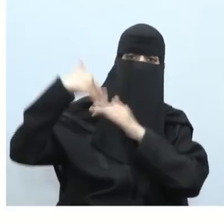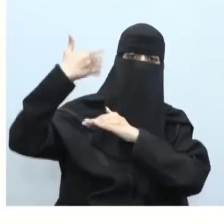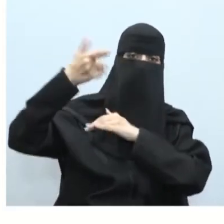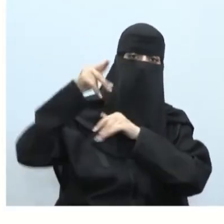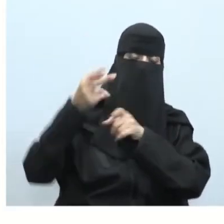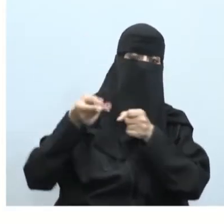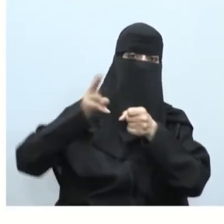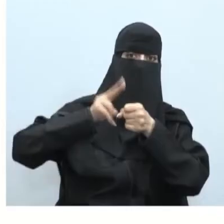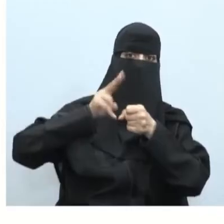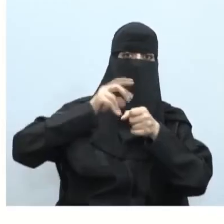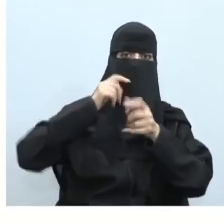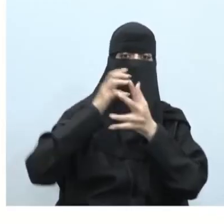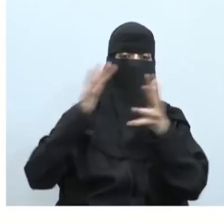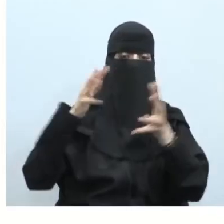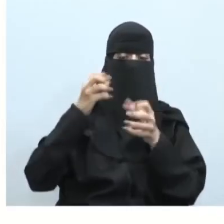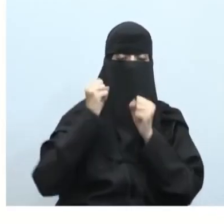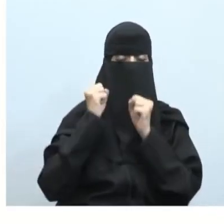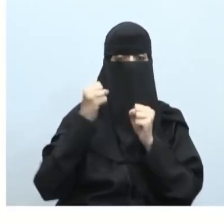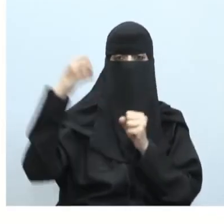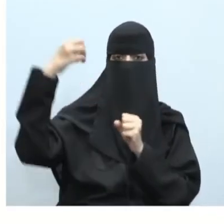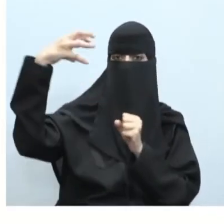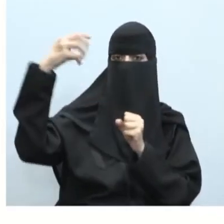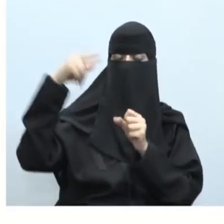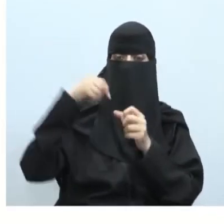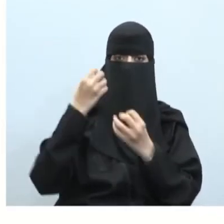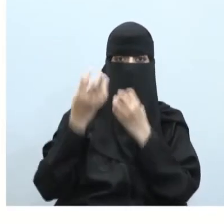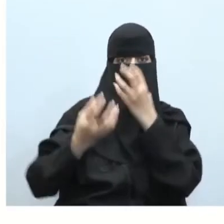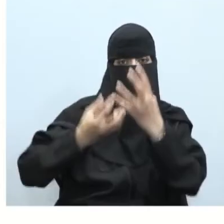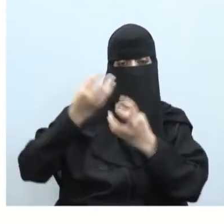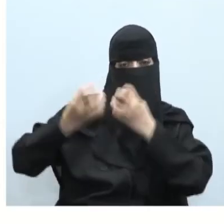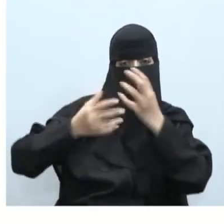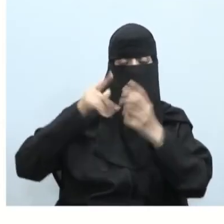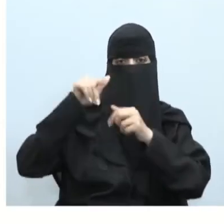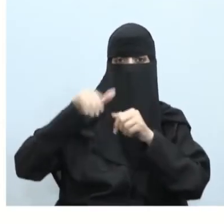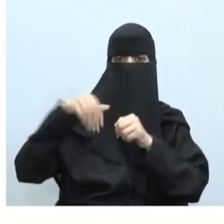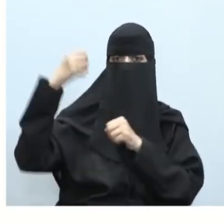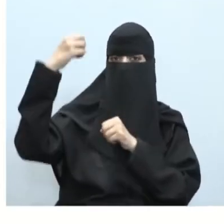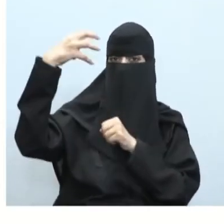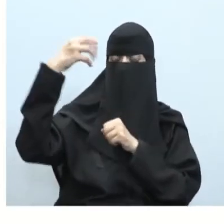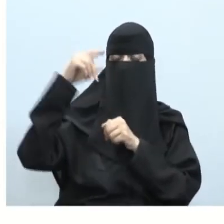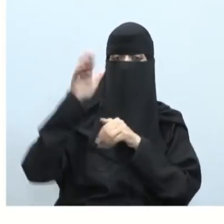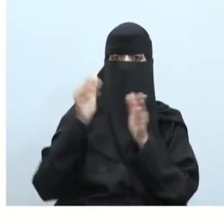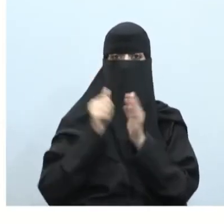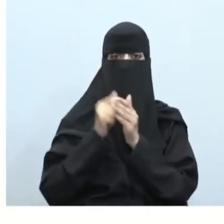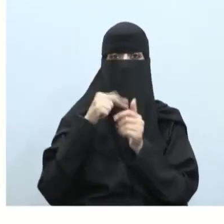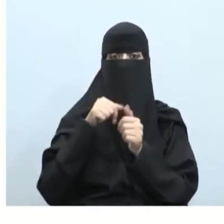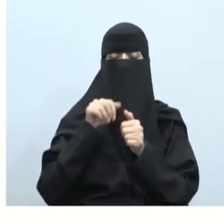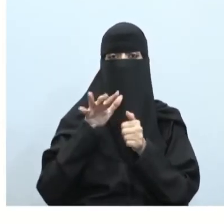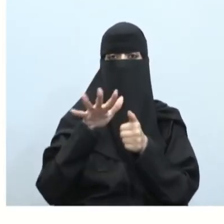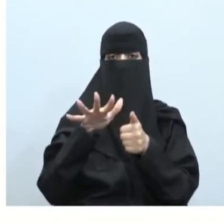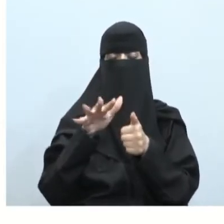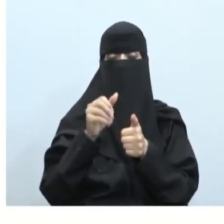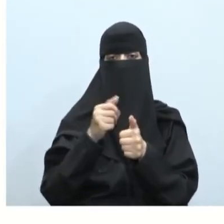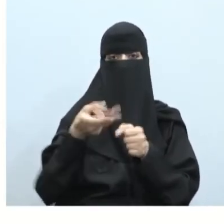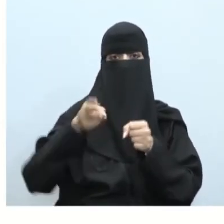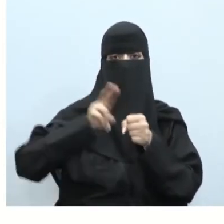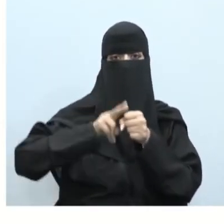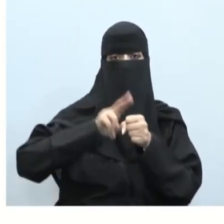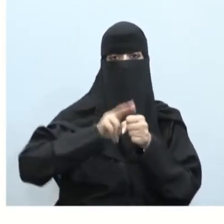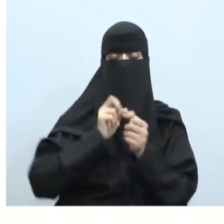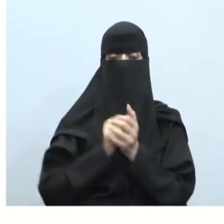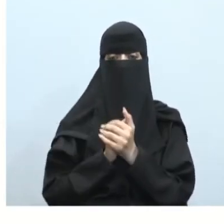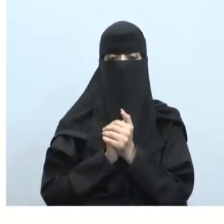بحجمها وقوة لمعانها وقوة احتراقها الشمس بملايين المرات